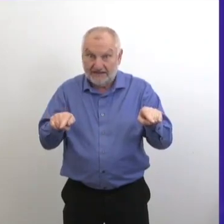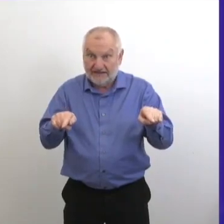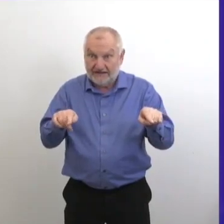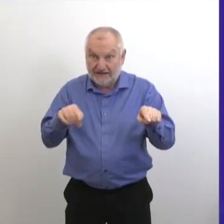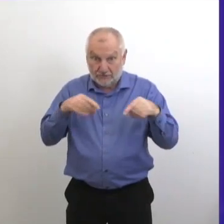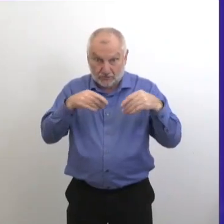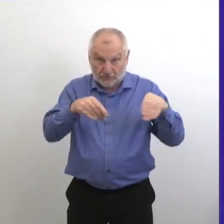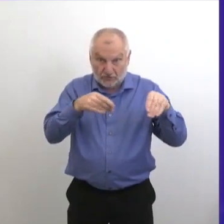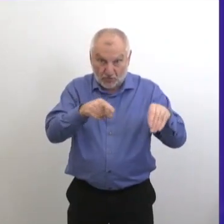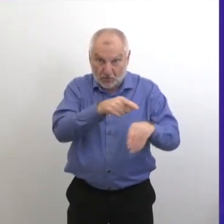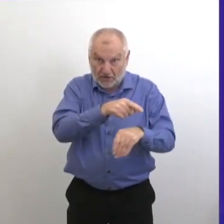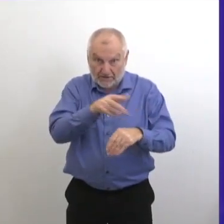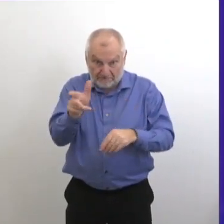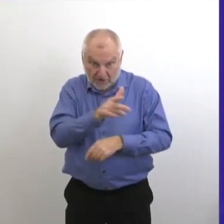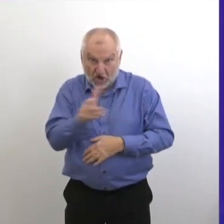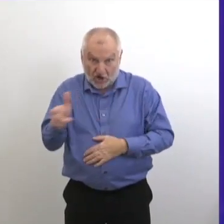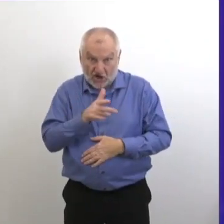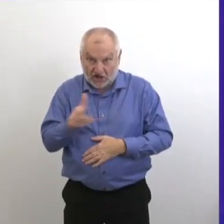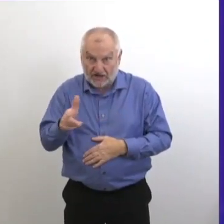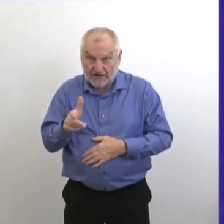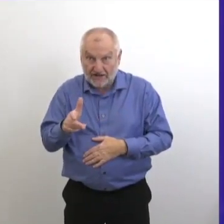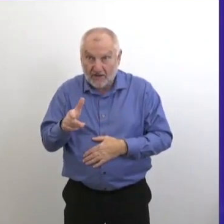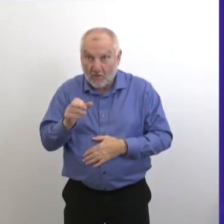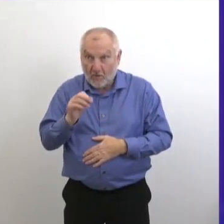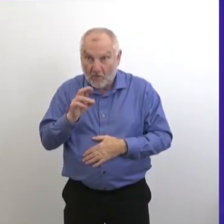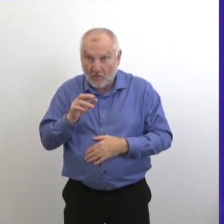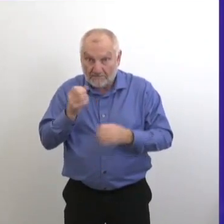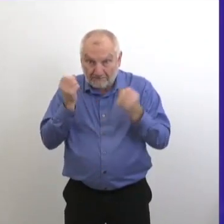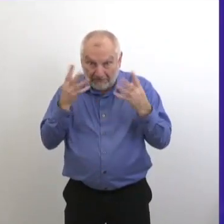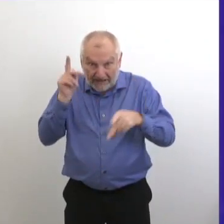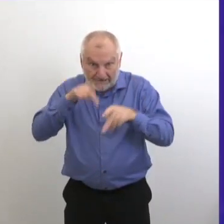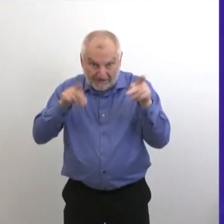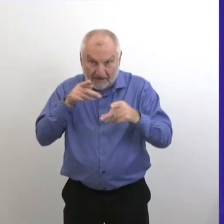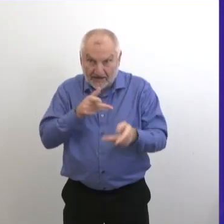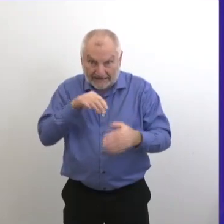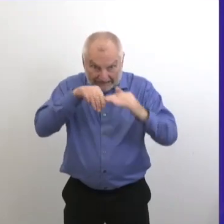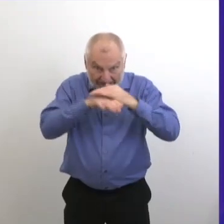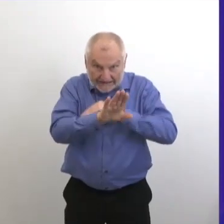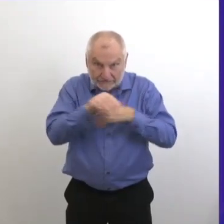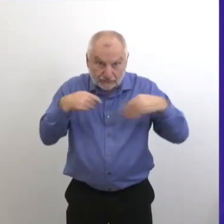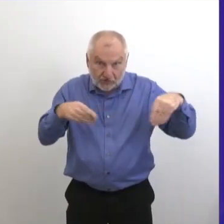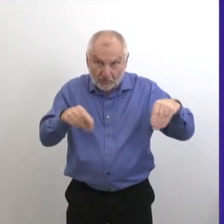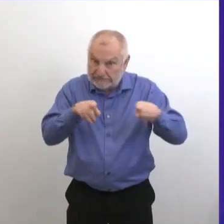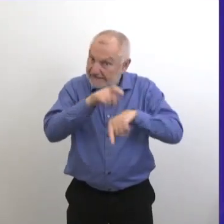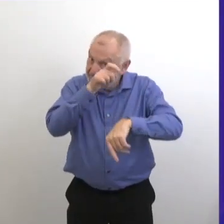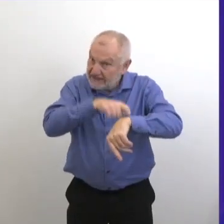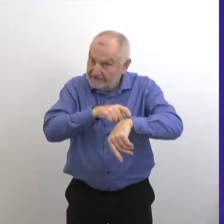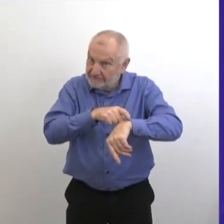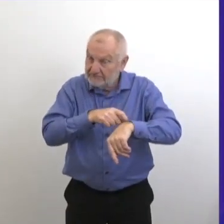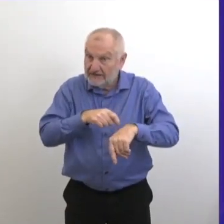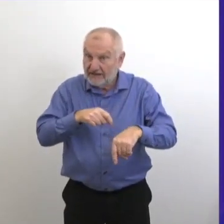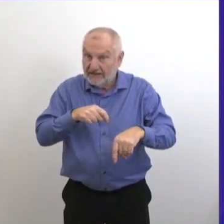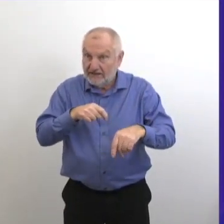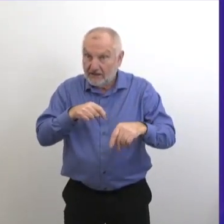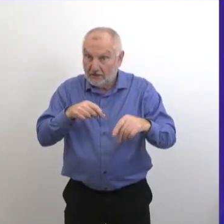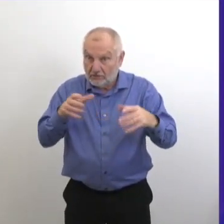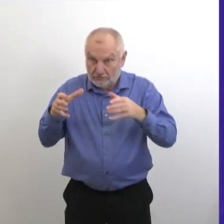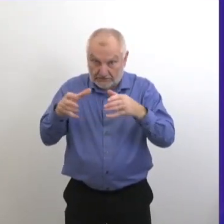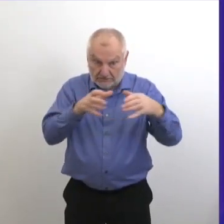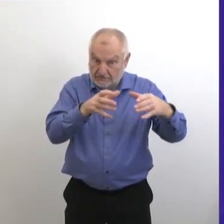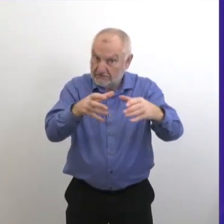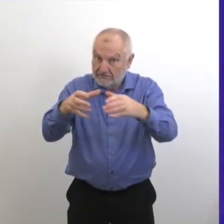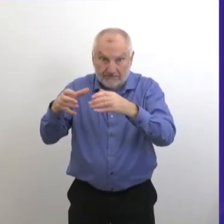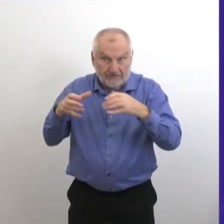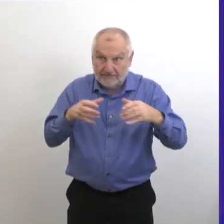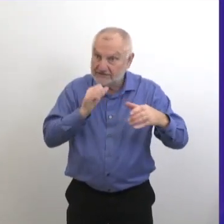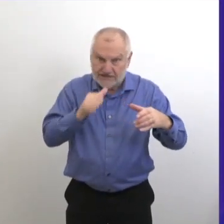le stationnement. Il peut y avoir plusieurs personnes dans le magasin en même temps. Mais ces personnes ne sont pas là ensemble pour une période de temps prolongée.